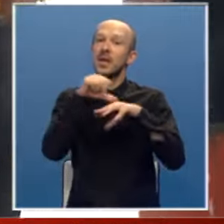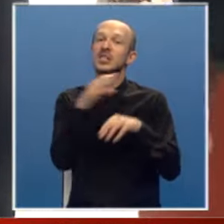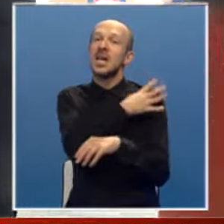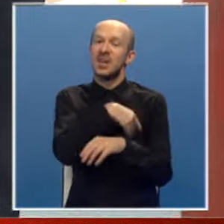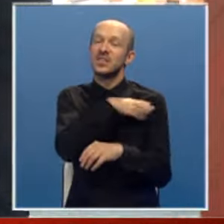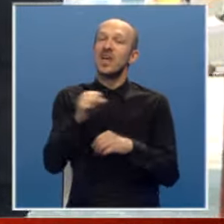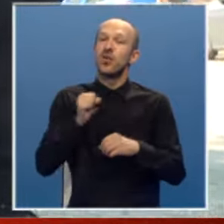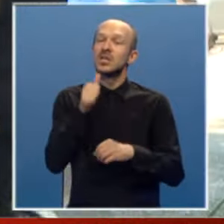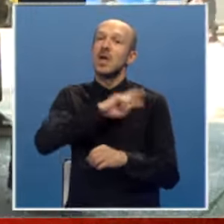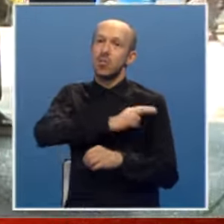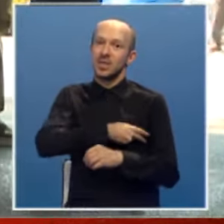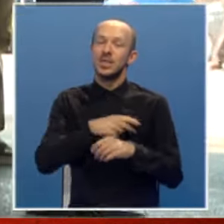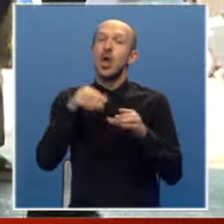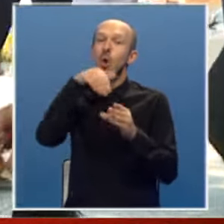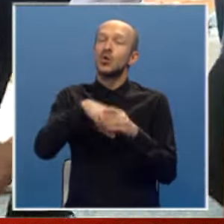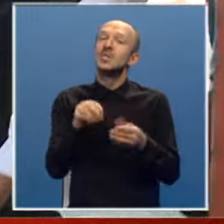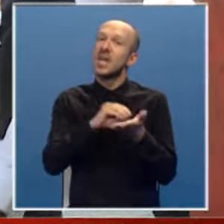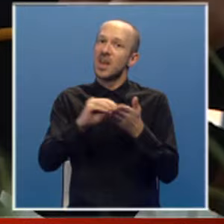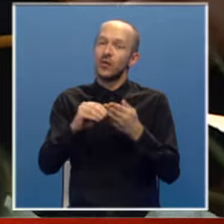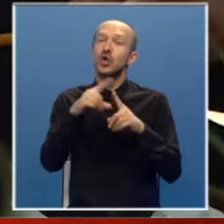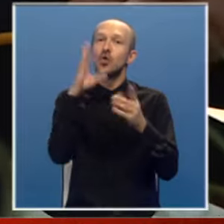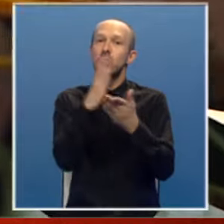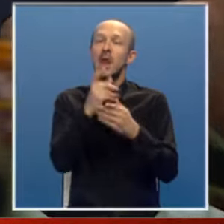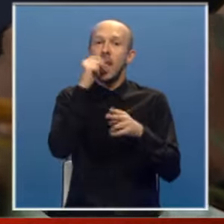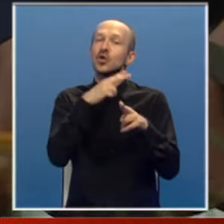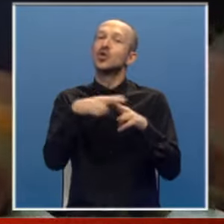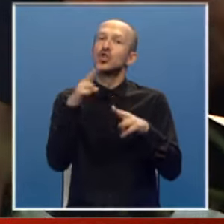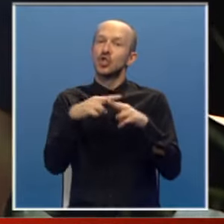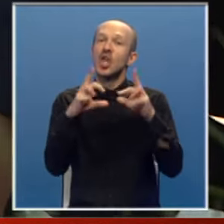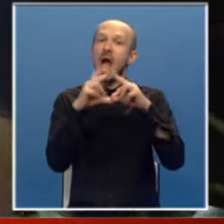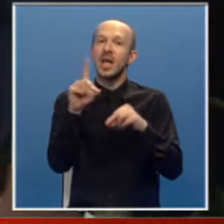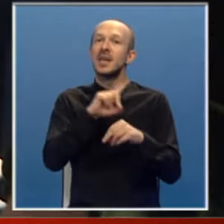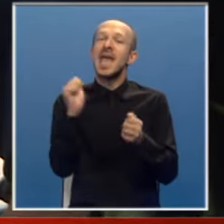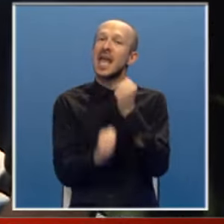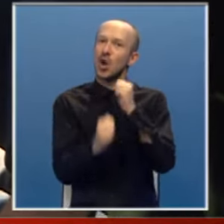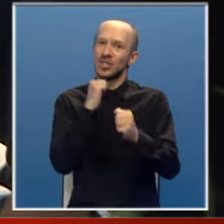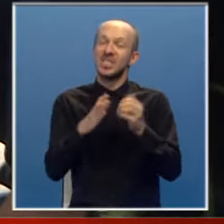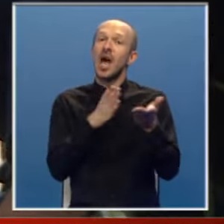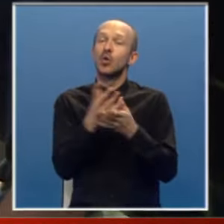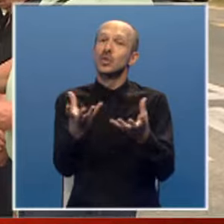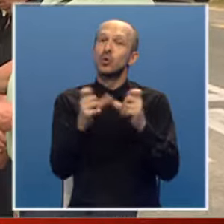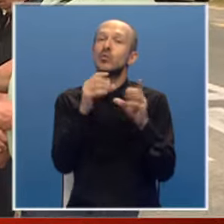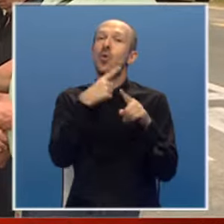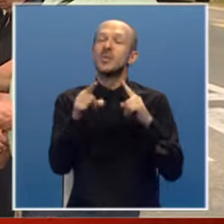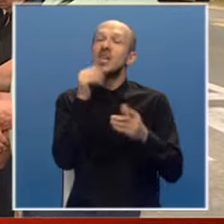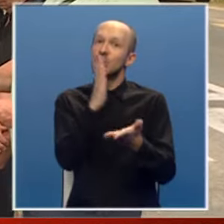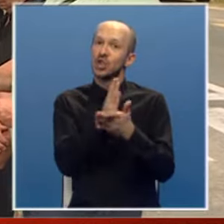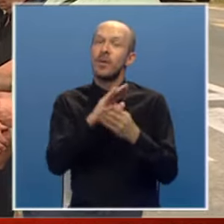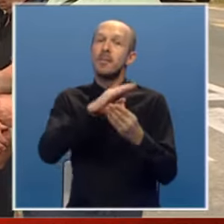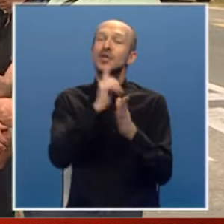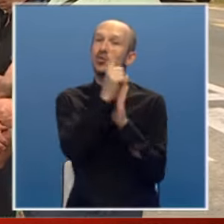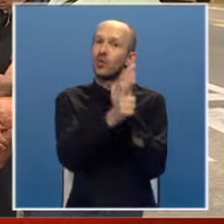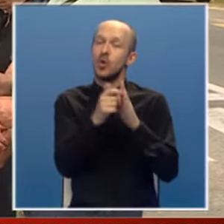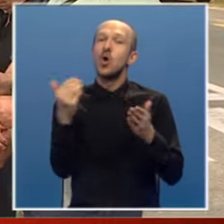Hrvatske vojske i policije. U njoj se navodi da je to bilo etničko čišljenje, ali ne genocid. Ako se uzmu u obzir dešavanja umeđu